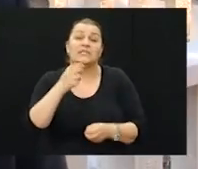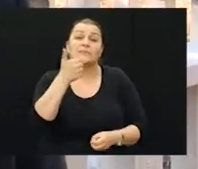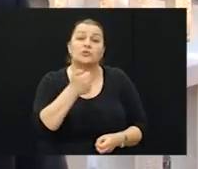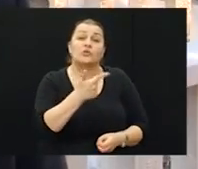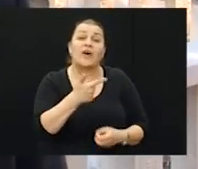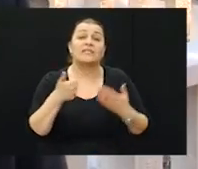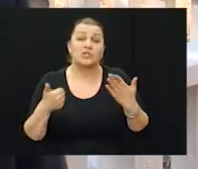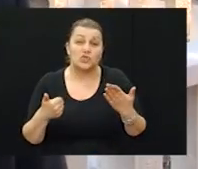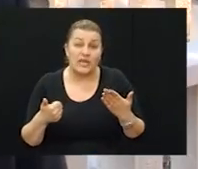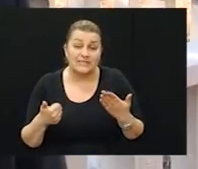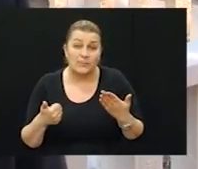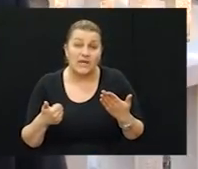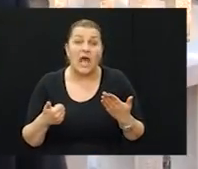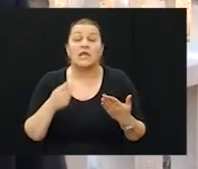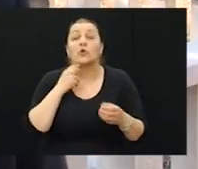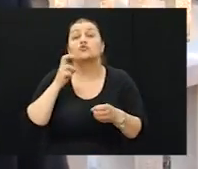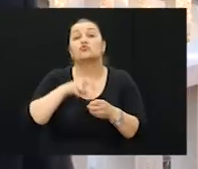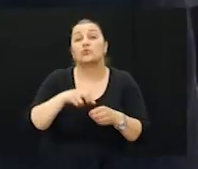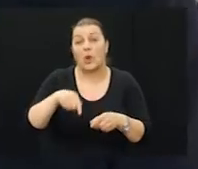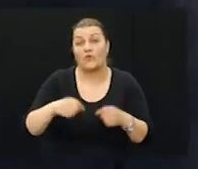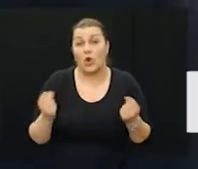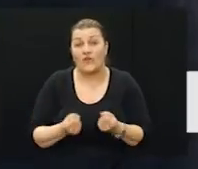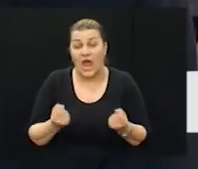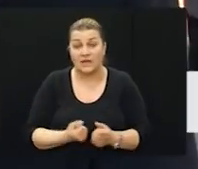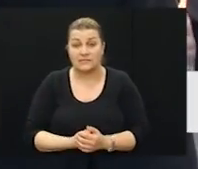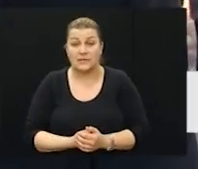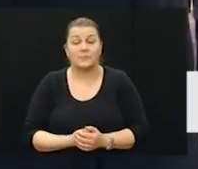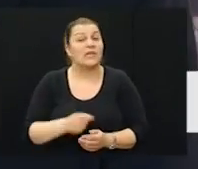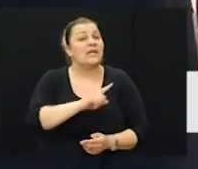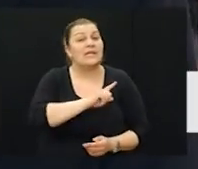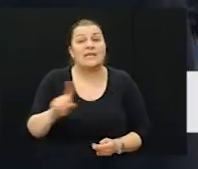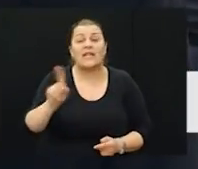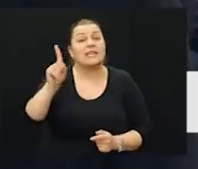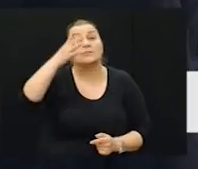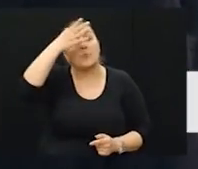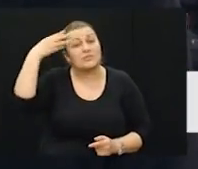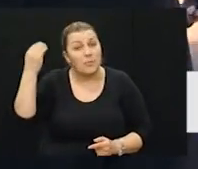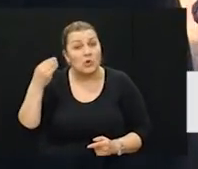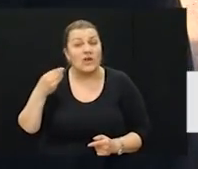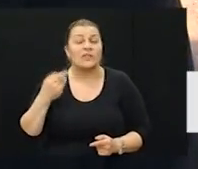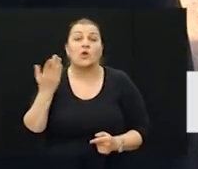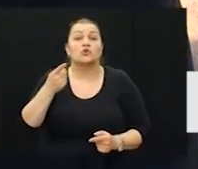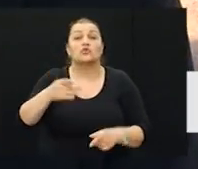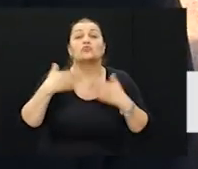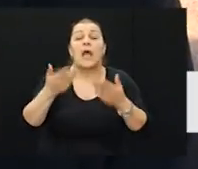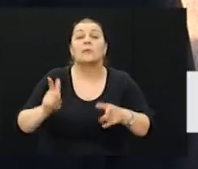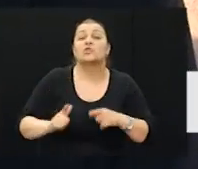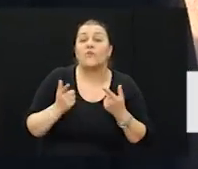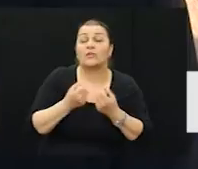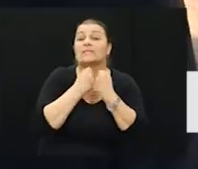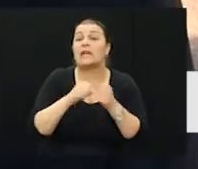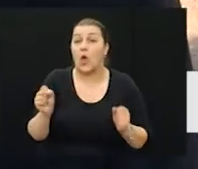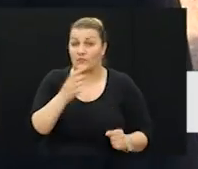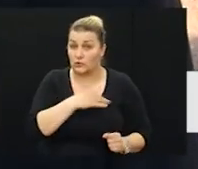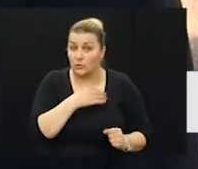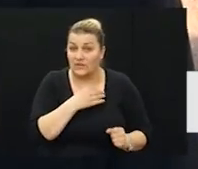brigade Hrvatske vojske koji su sudjelovali u ovoj akciji. Nikad se ne smijem zaboraviti ono najvrijednije što su dali svoje živote za neovisnu državu Hrvatsku.